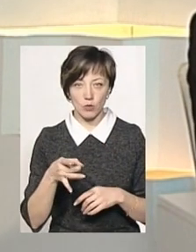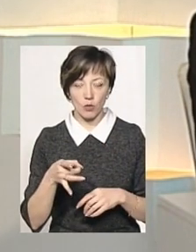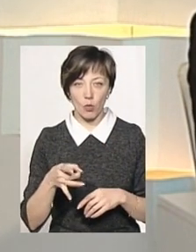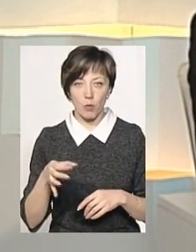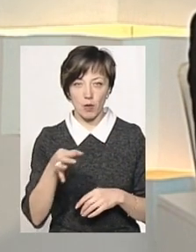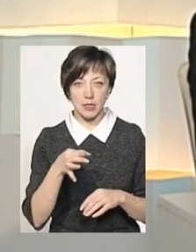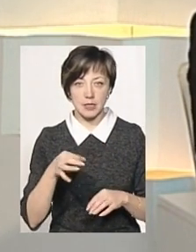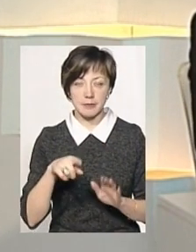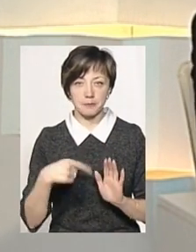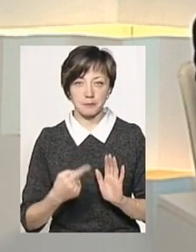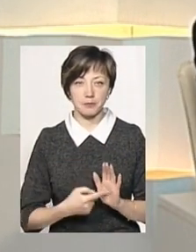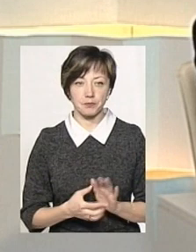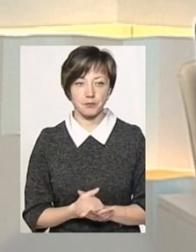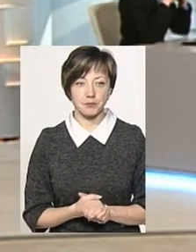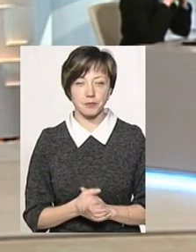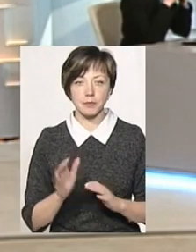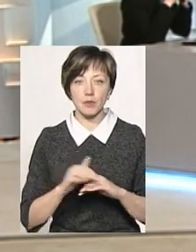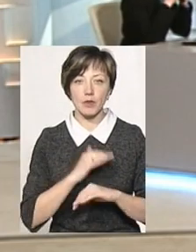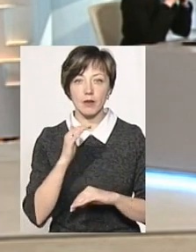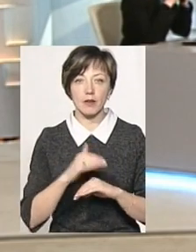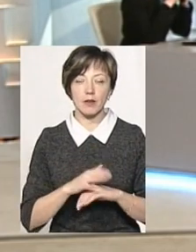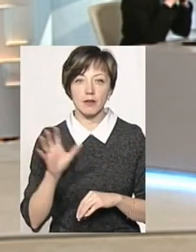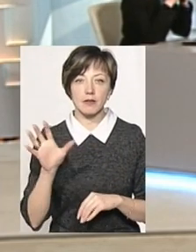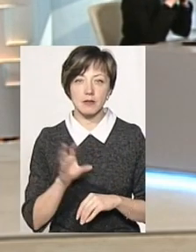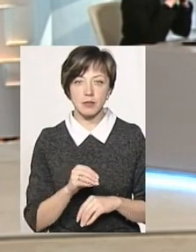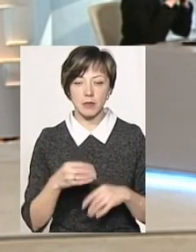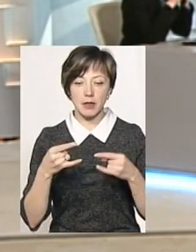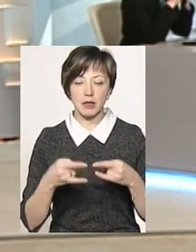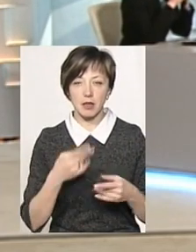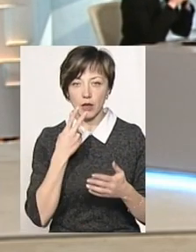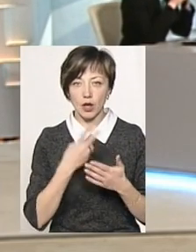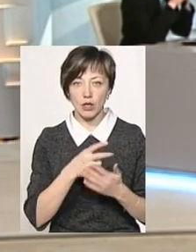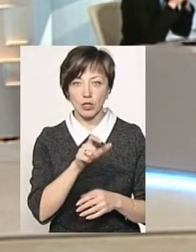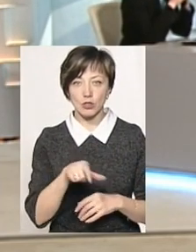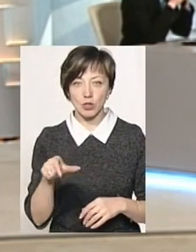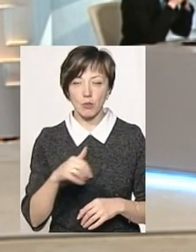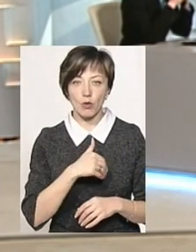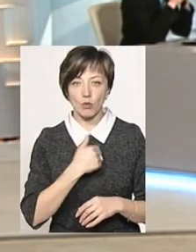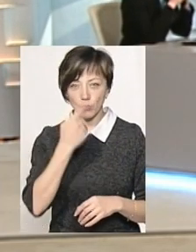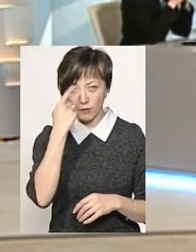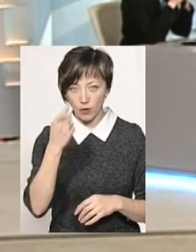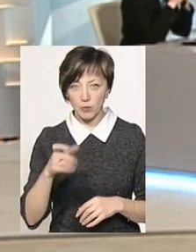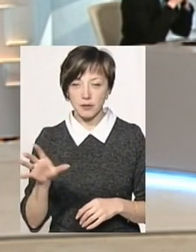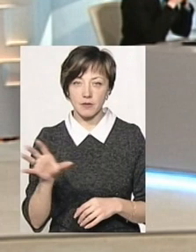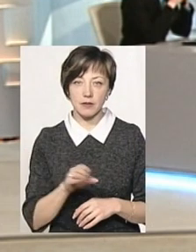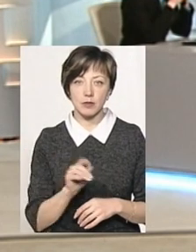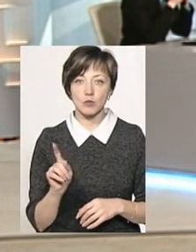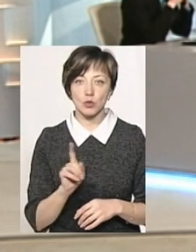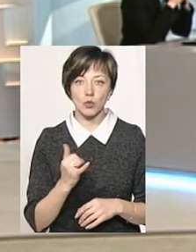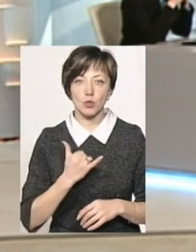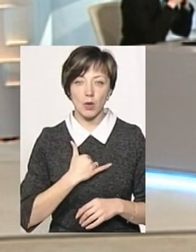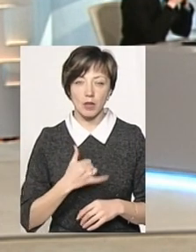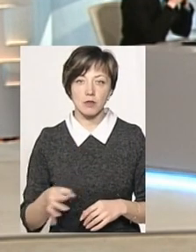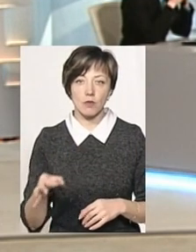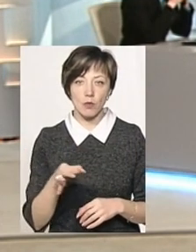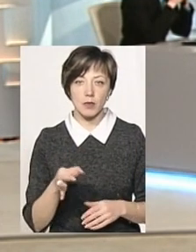в районах області? Добрий вечір усім телеглядачам. Хочу повідомити всіх, що в